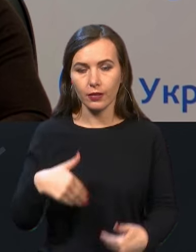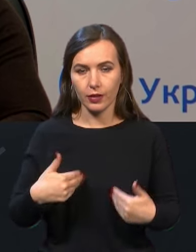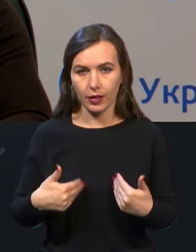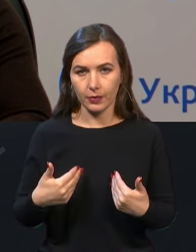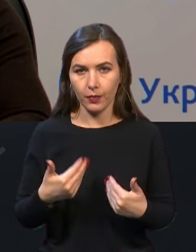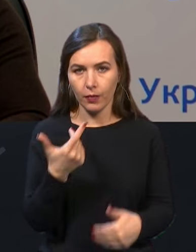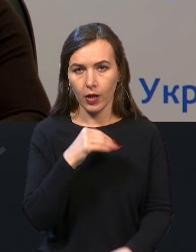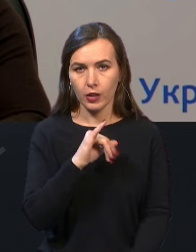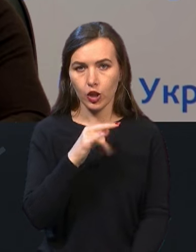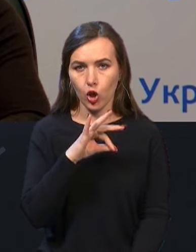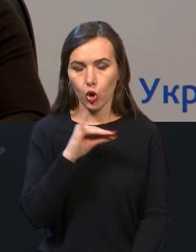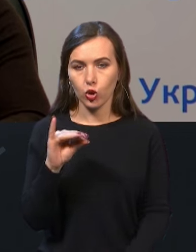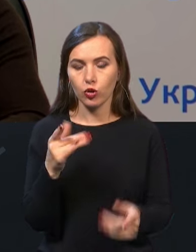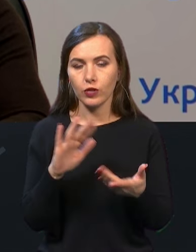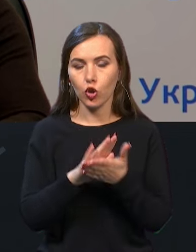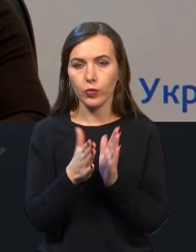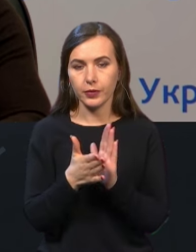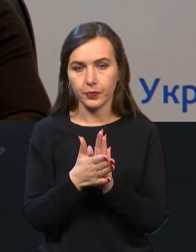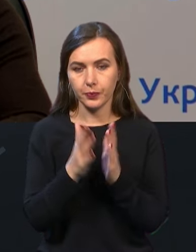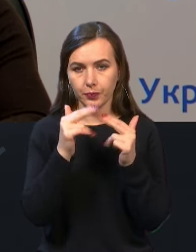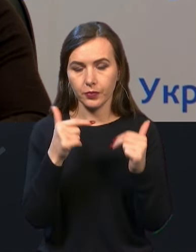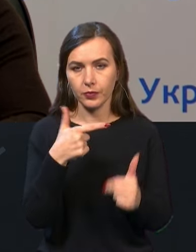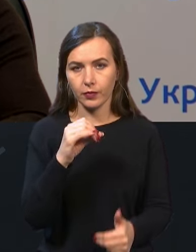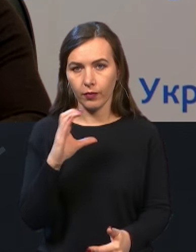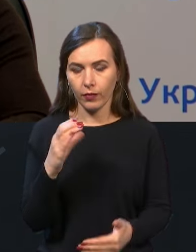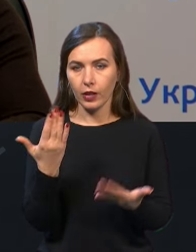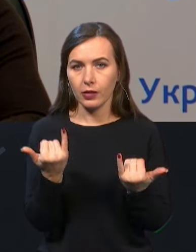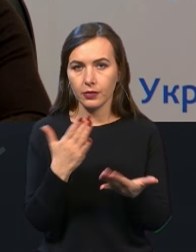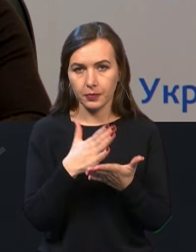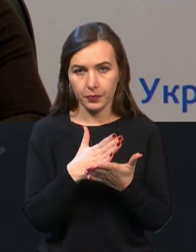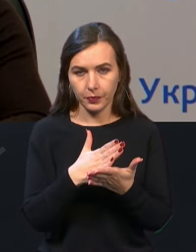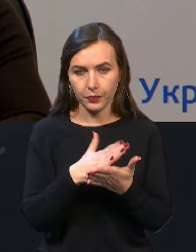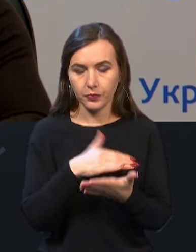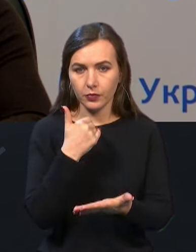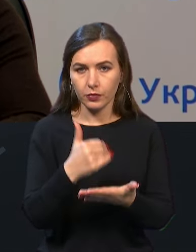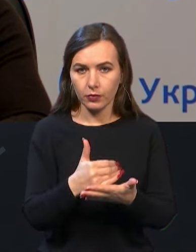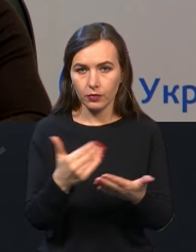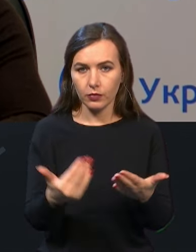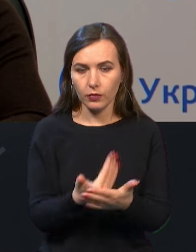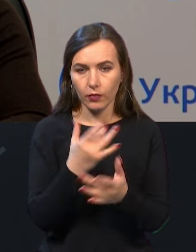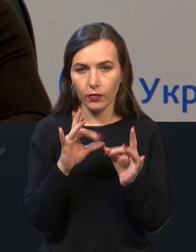Пане Ігорю, в якому стані Дніпро ГЕС, які зараз маємо останні новини?